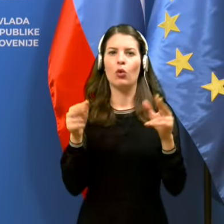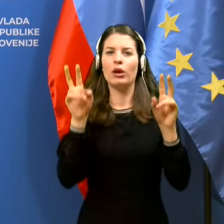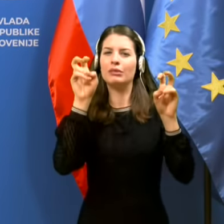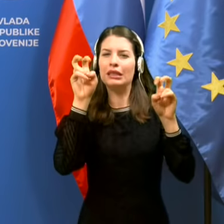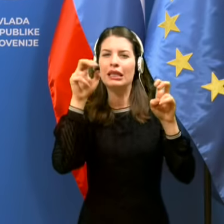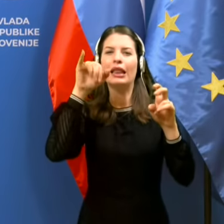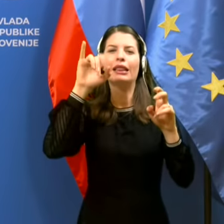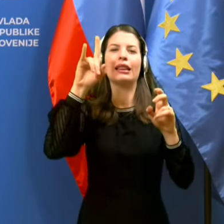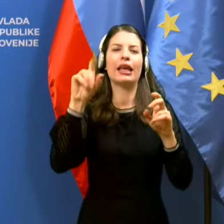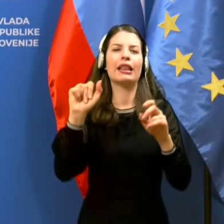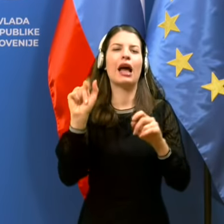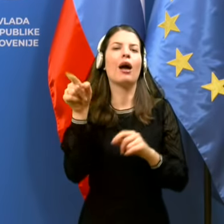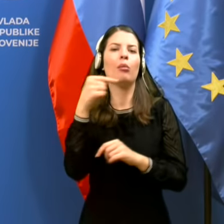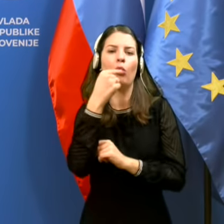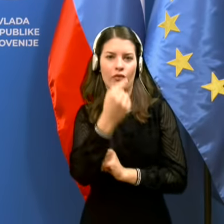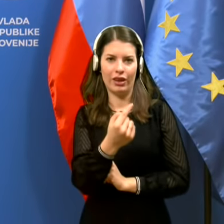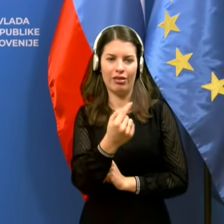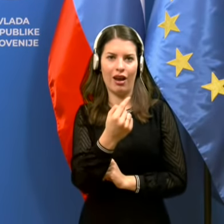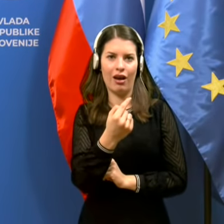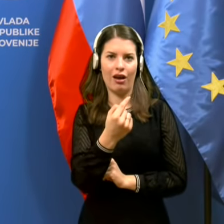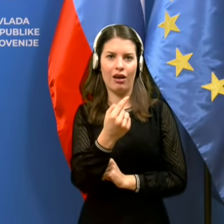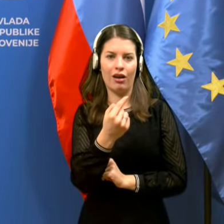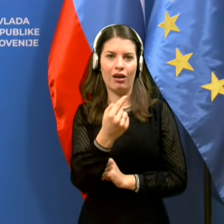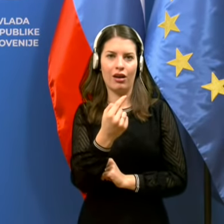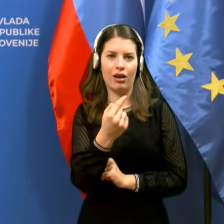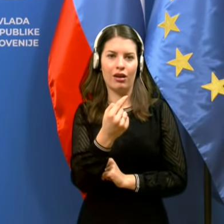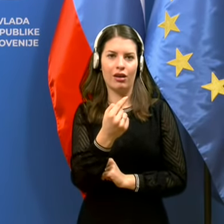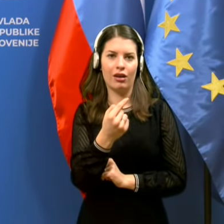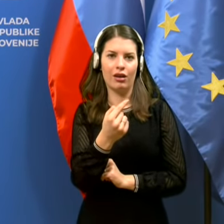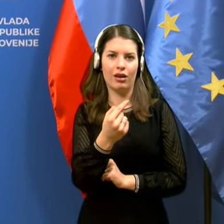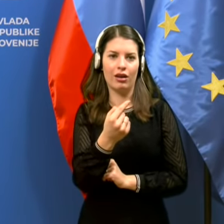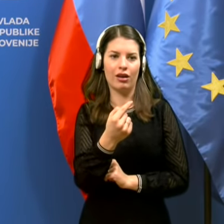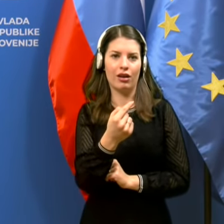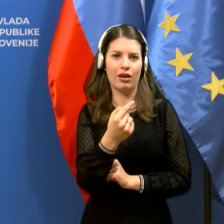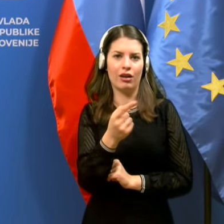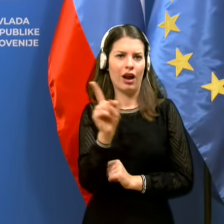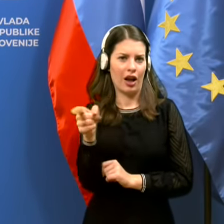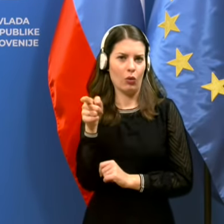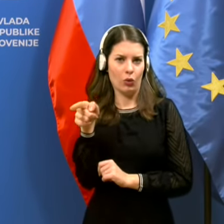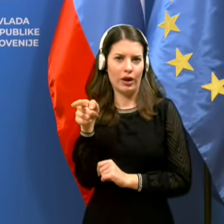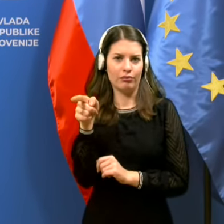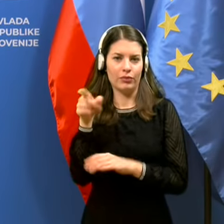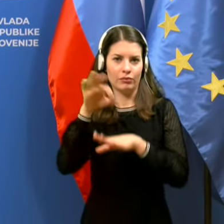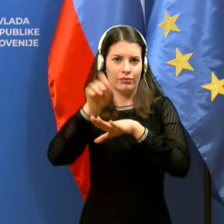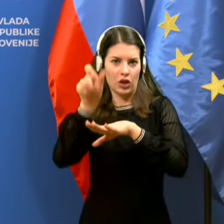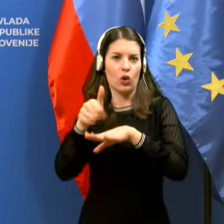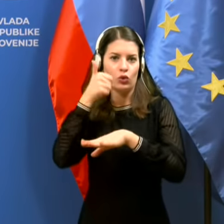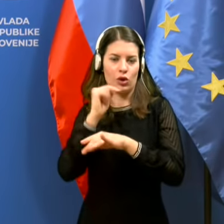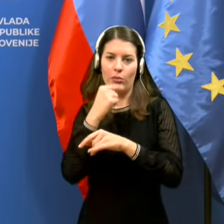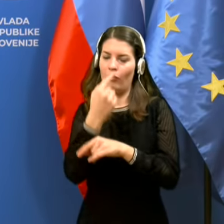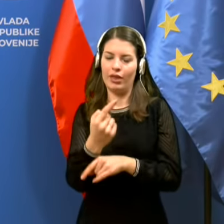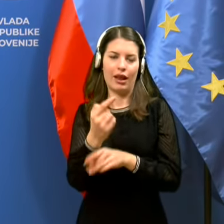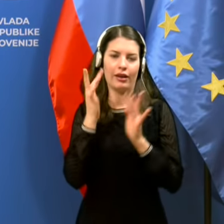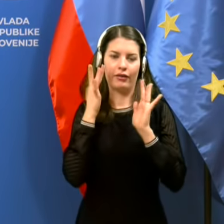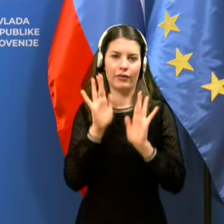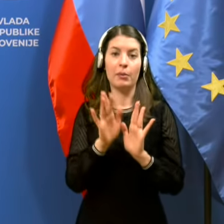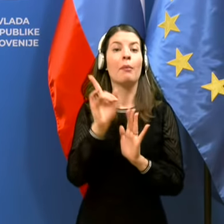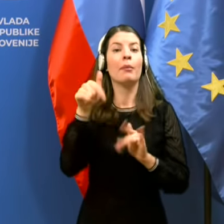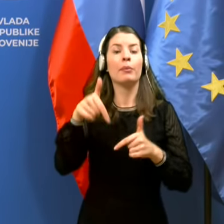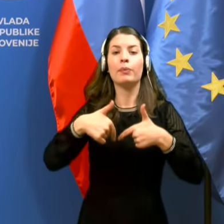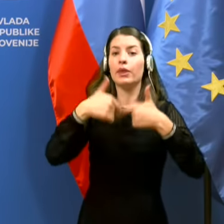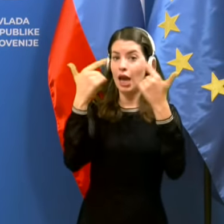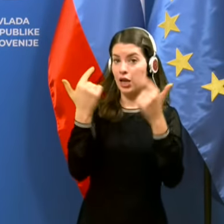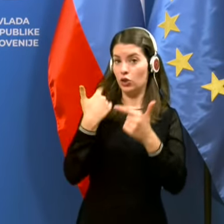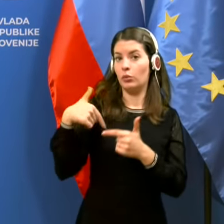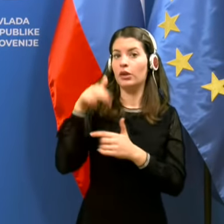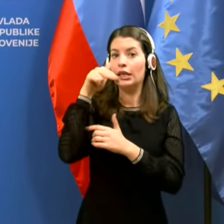do nisem glik slišal ta del njene doktor hodopiskove včeraj, glede toka podatkov. Ampak jasno je, da mi